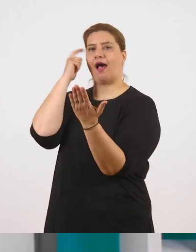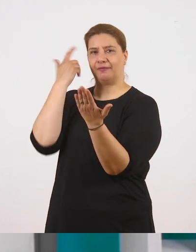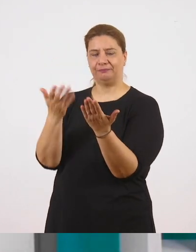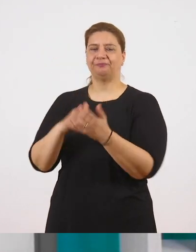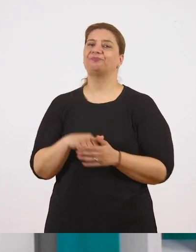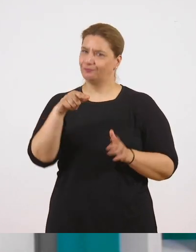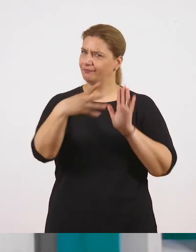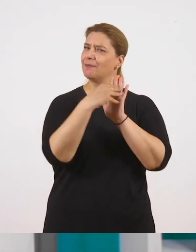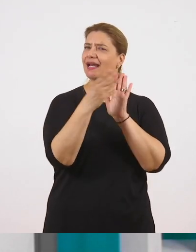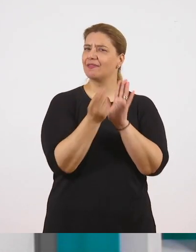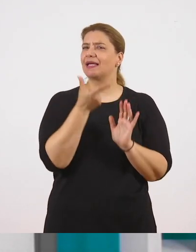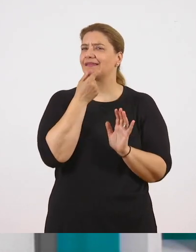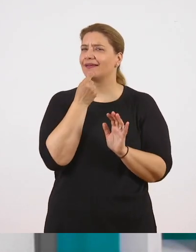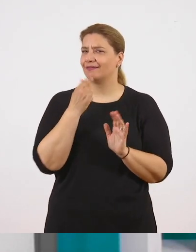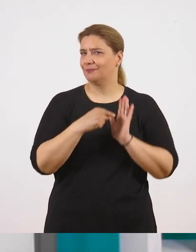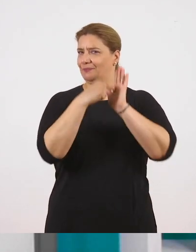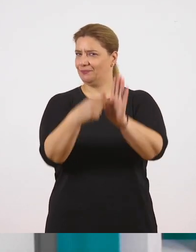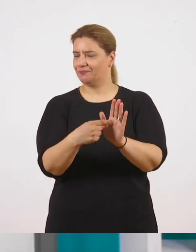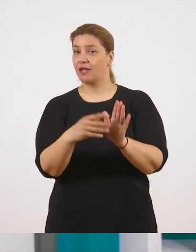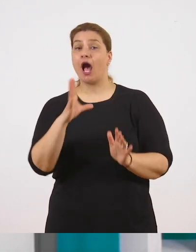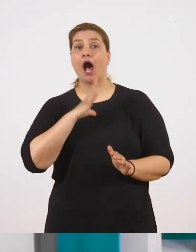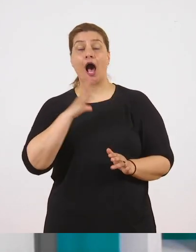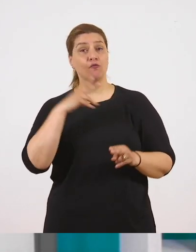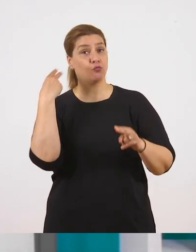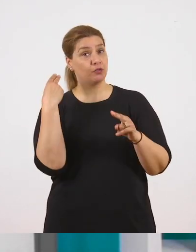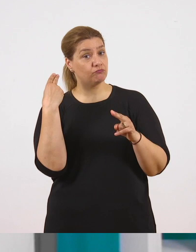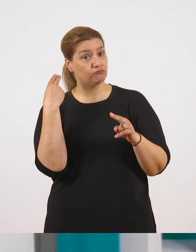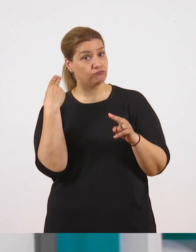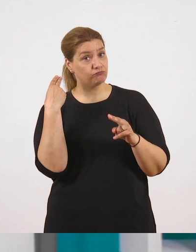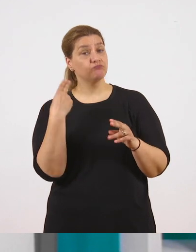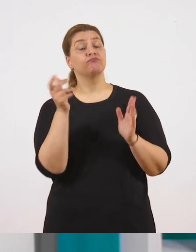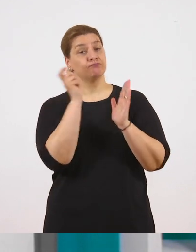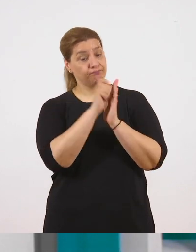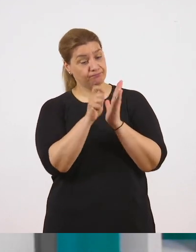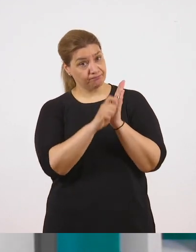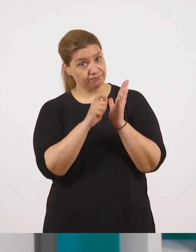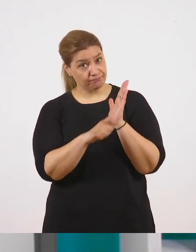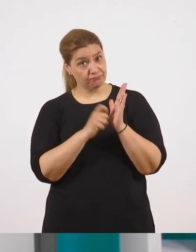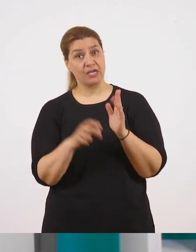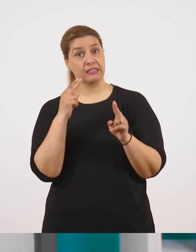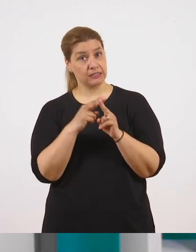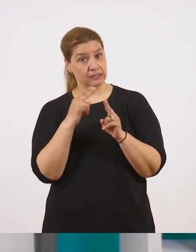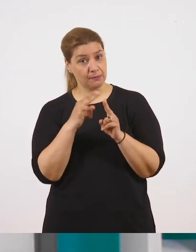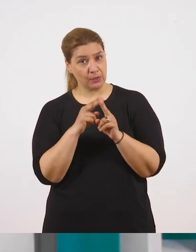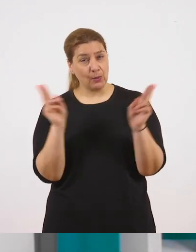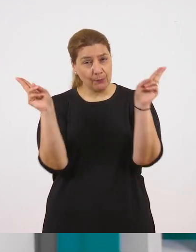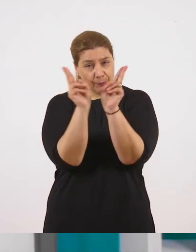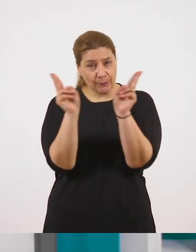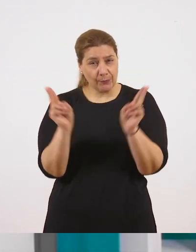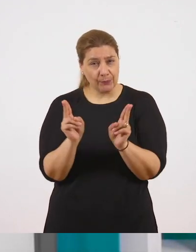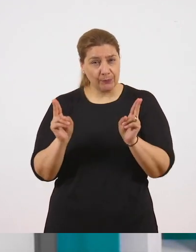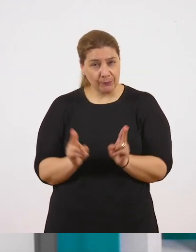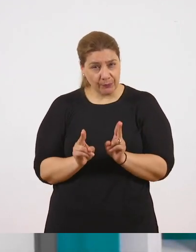μερικά παραδείγματα ανθρώπων που έχουν βρει την αληθινή τους φωνή και με πάρα πολύ λίγες